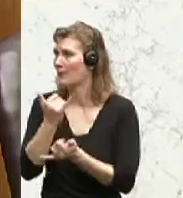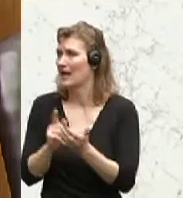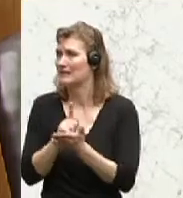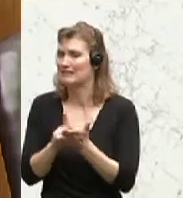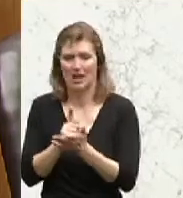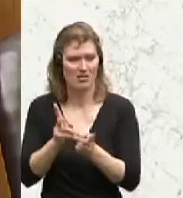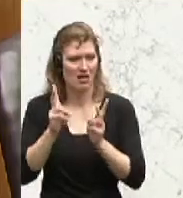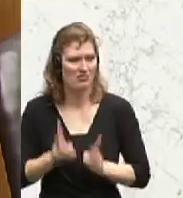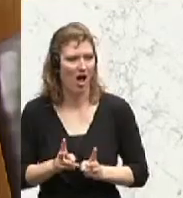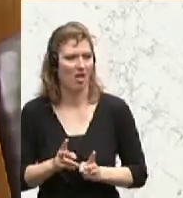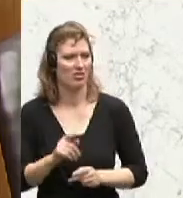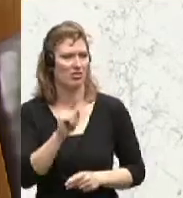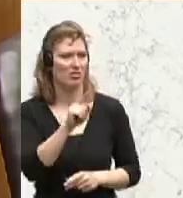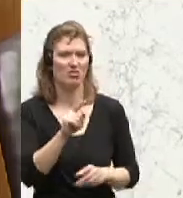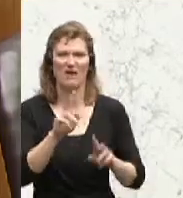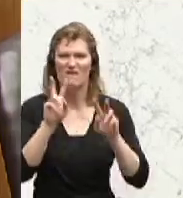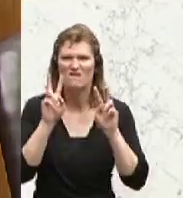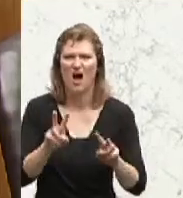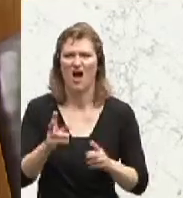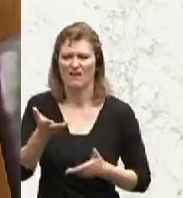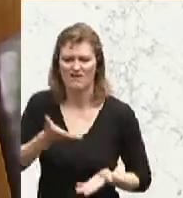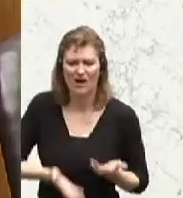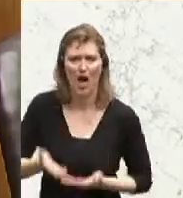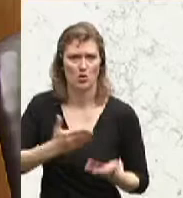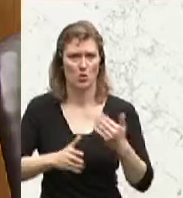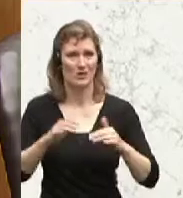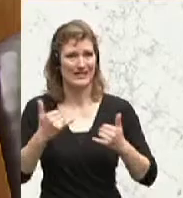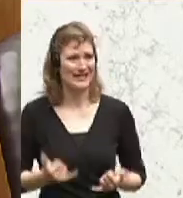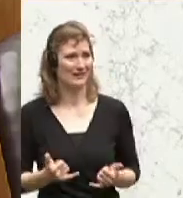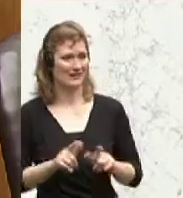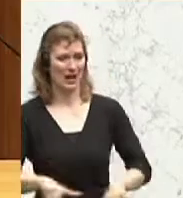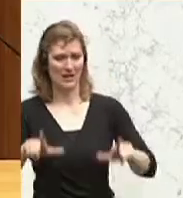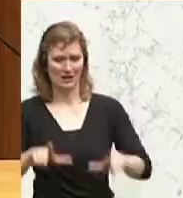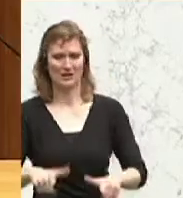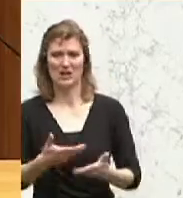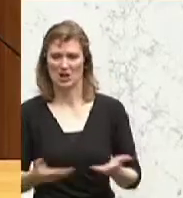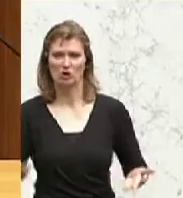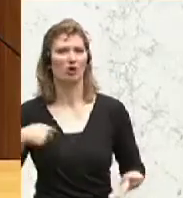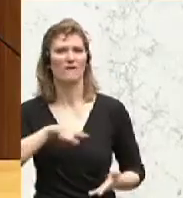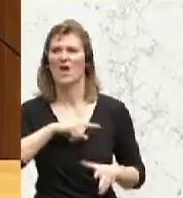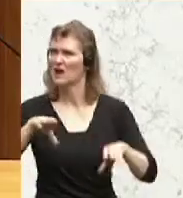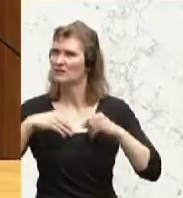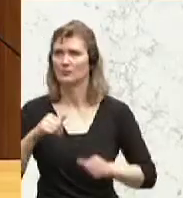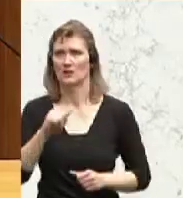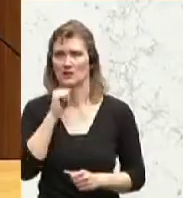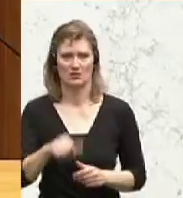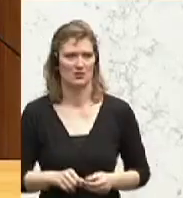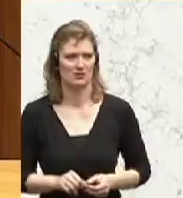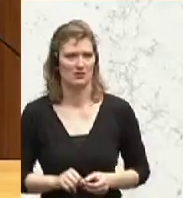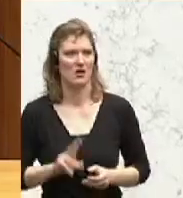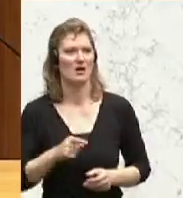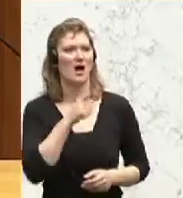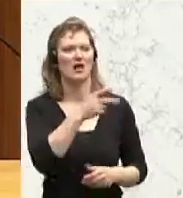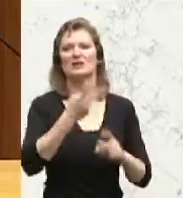das wirklich nachzuverhandeln. Was jetzt am Tisch liegt, ist für uns nicht akzeptabel. Da können Sie noch zu viel